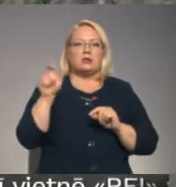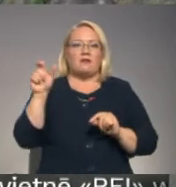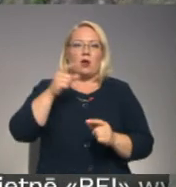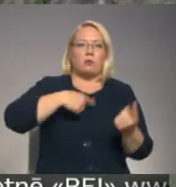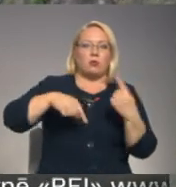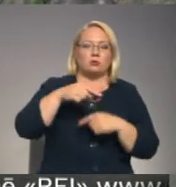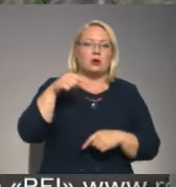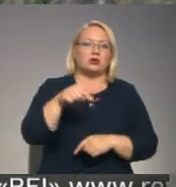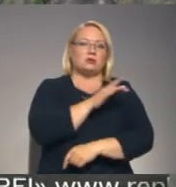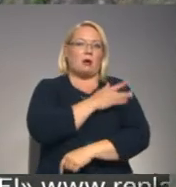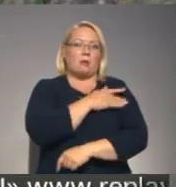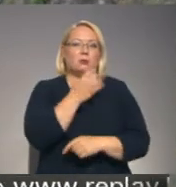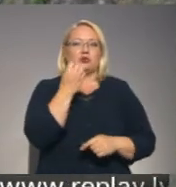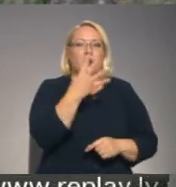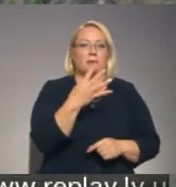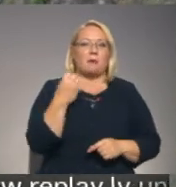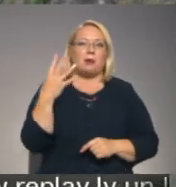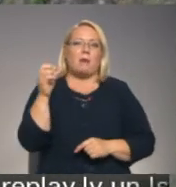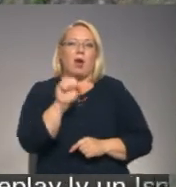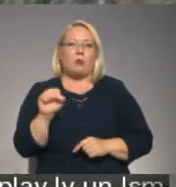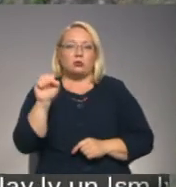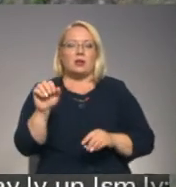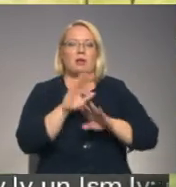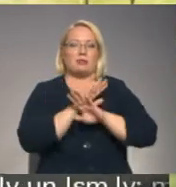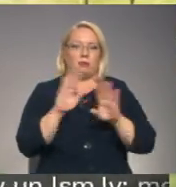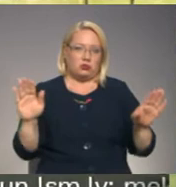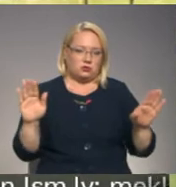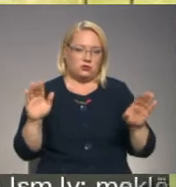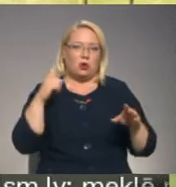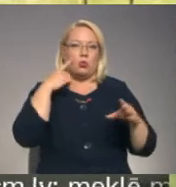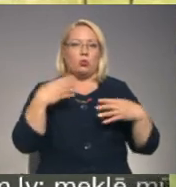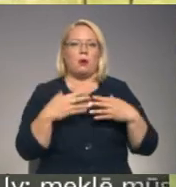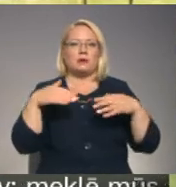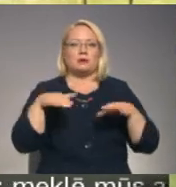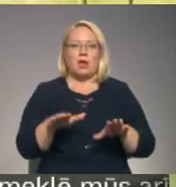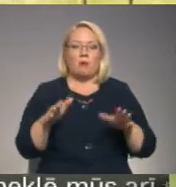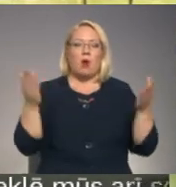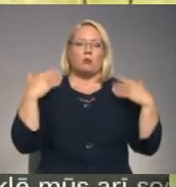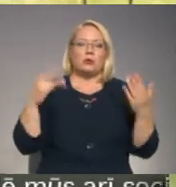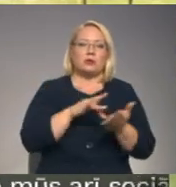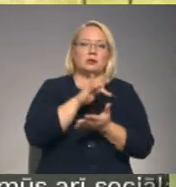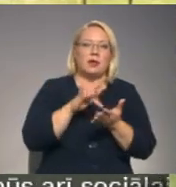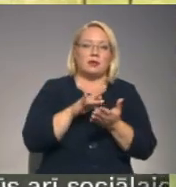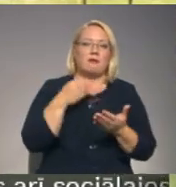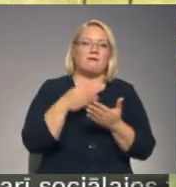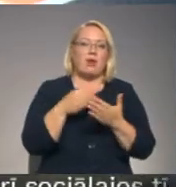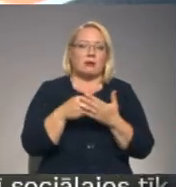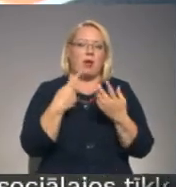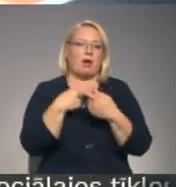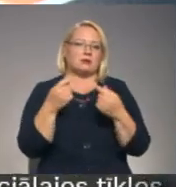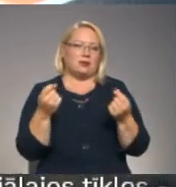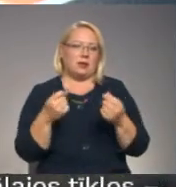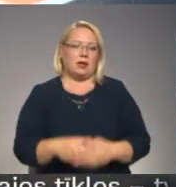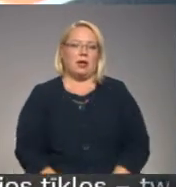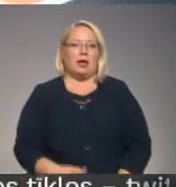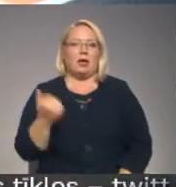šis pakalpojums 14. un 15. augustā nebūs pieejams. Domes lēmumu atpūtas centrā vērtē atzinīgi. Es